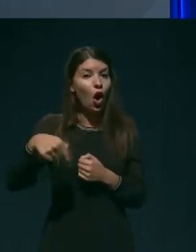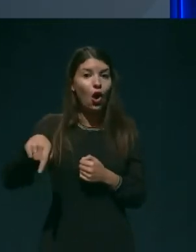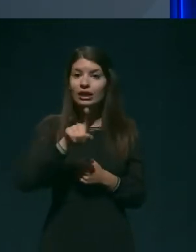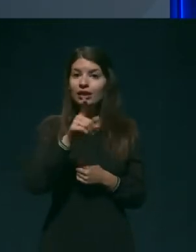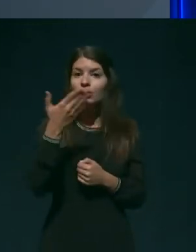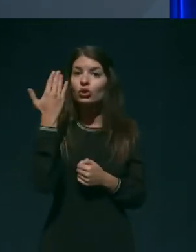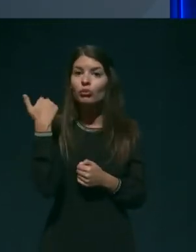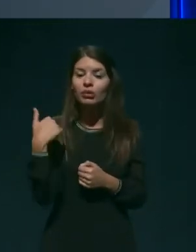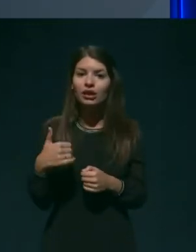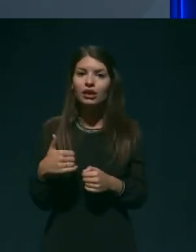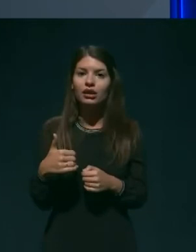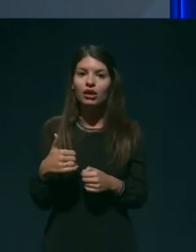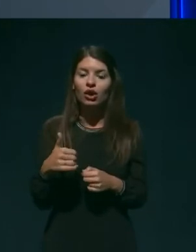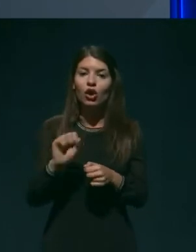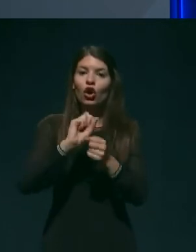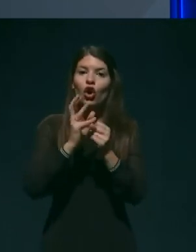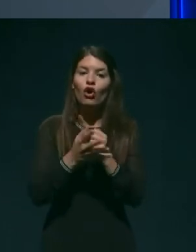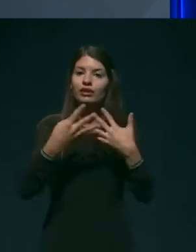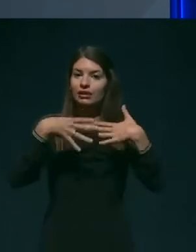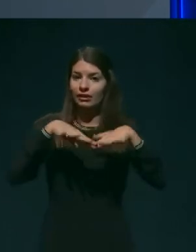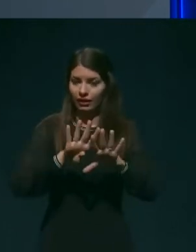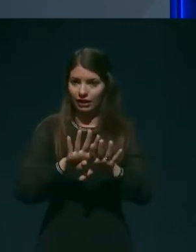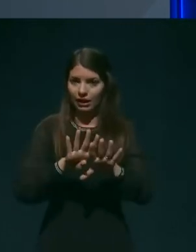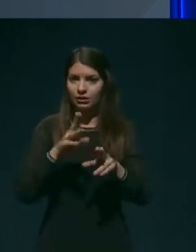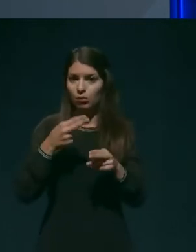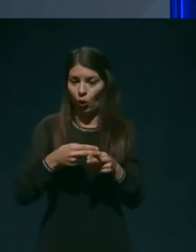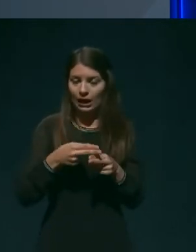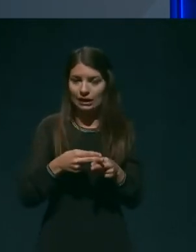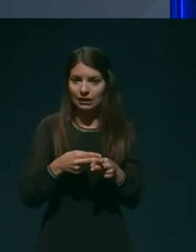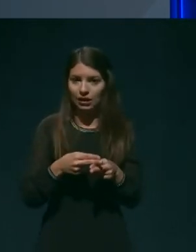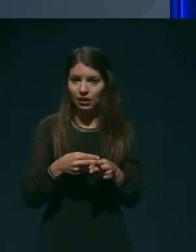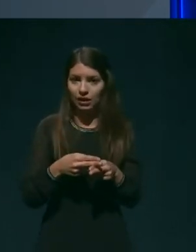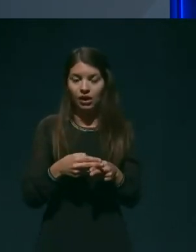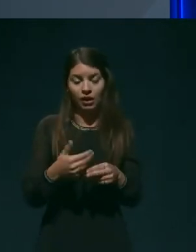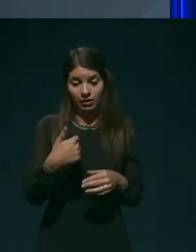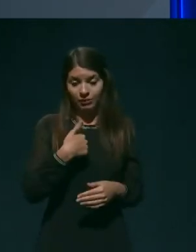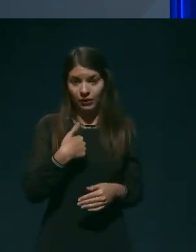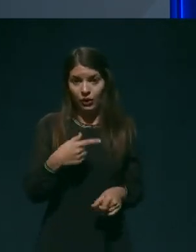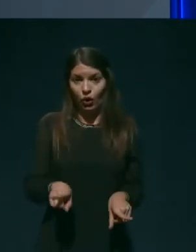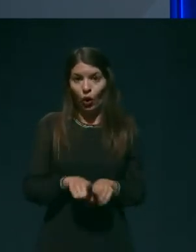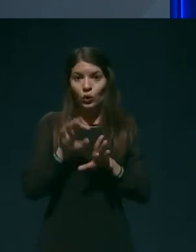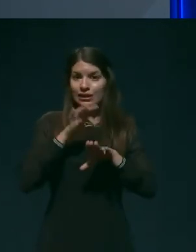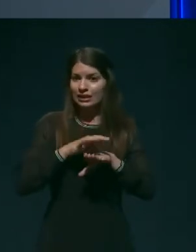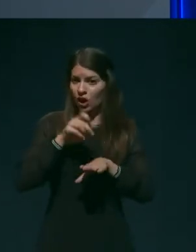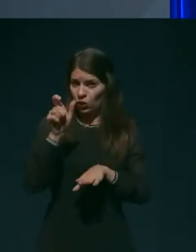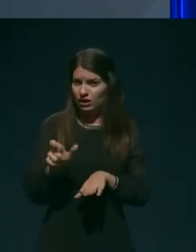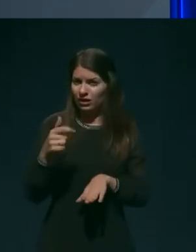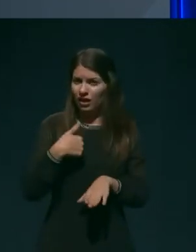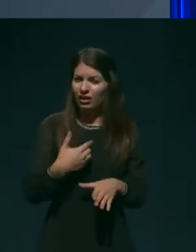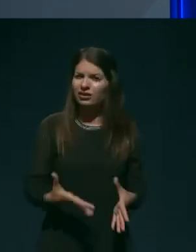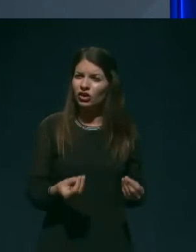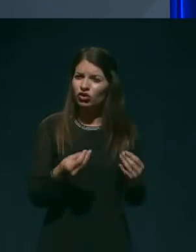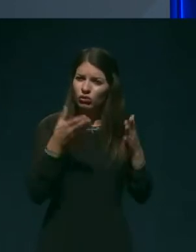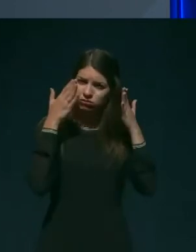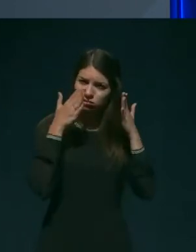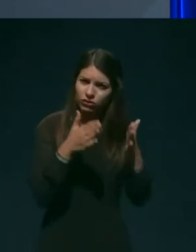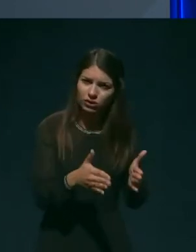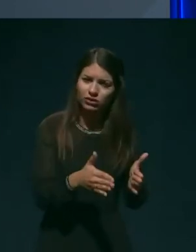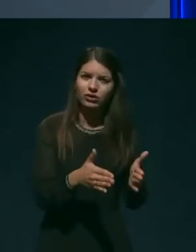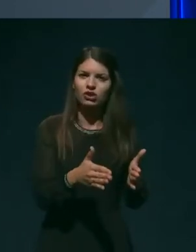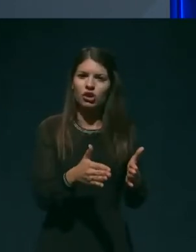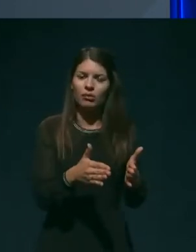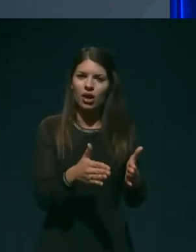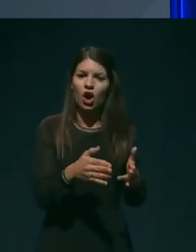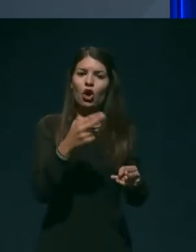boleznjo. In moram reči, da me kot zdravnico, ki se pretežno ukvarjam s paljativnimi boleznimi,